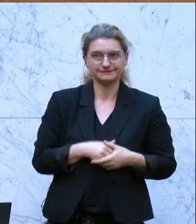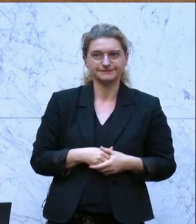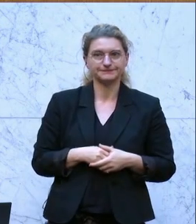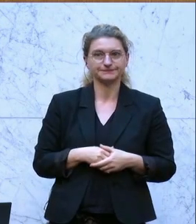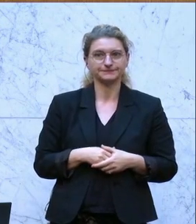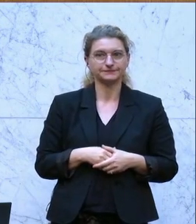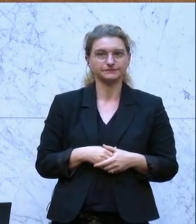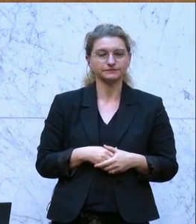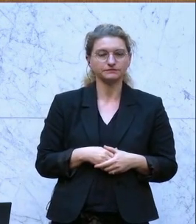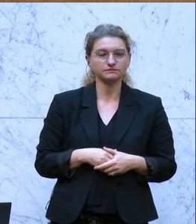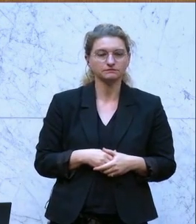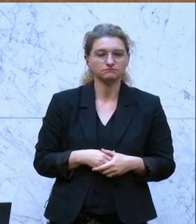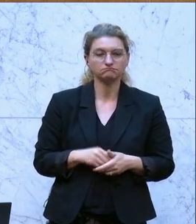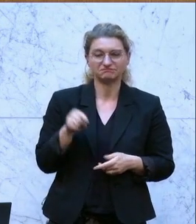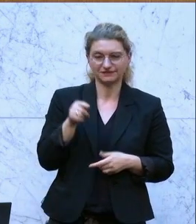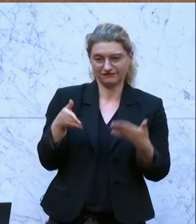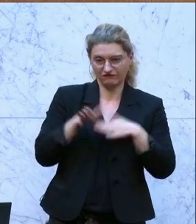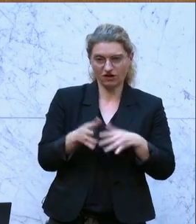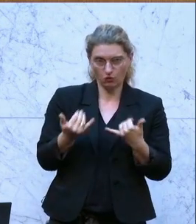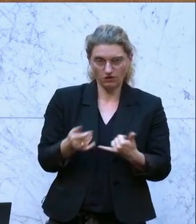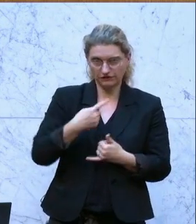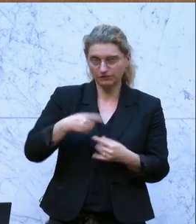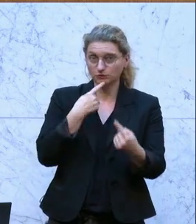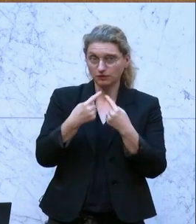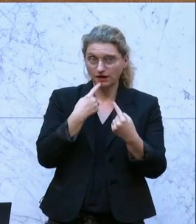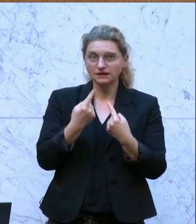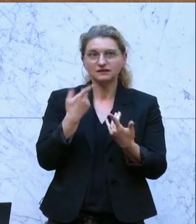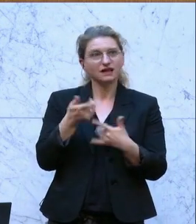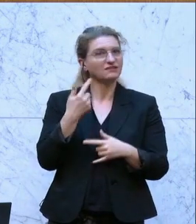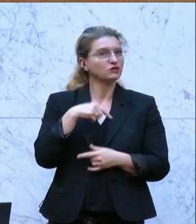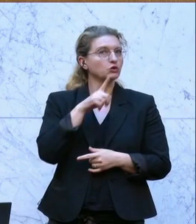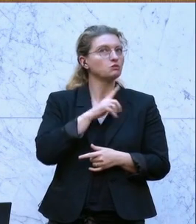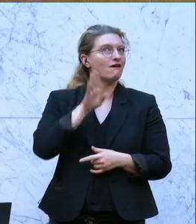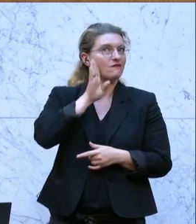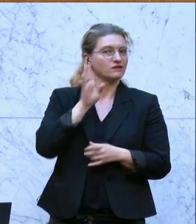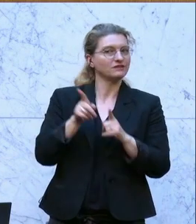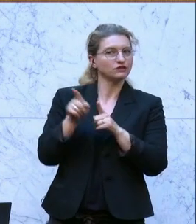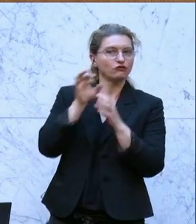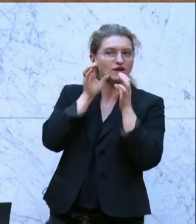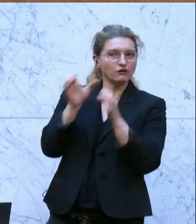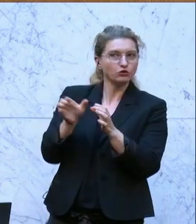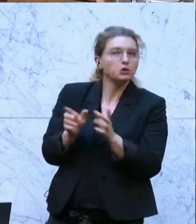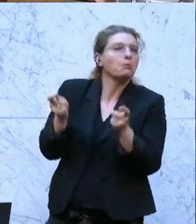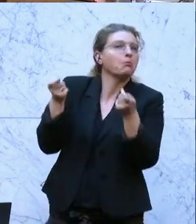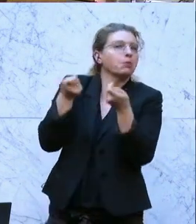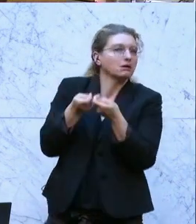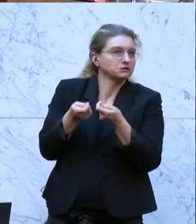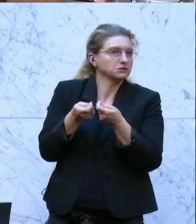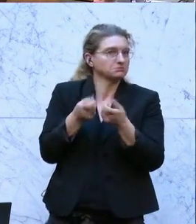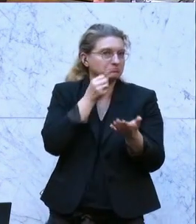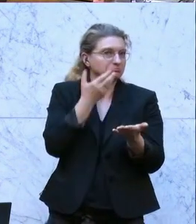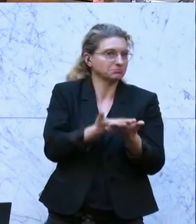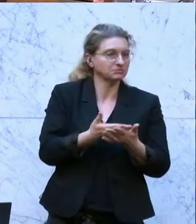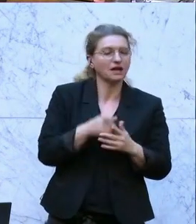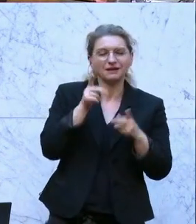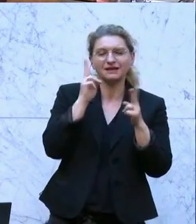In dem Fall, den wir heute besprechen, sollten wir anscheinend nur erfahren, was für die ÖVP opportun ist. Wir kennen aber auch schon